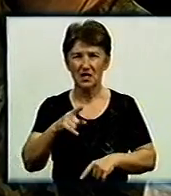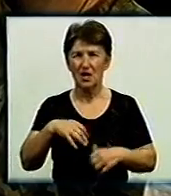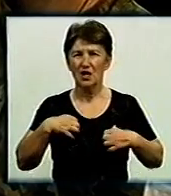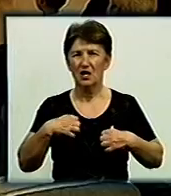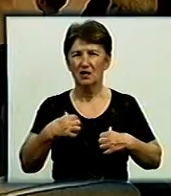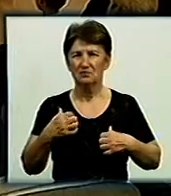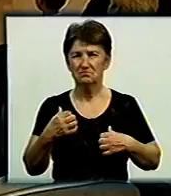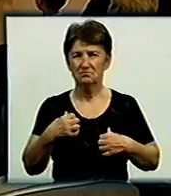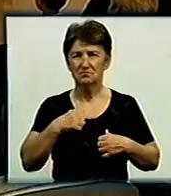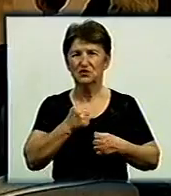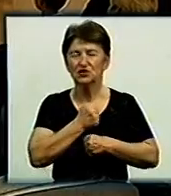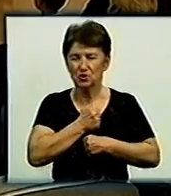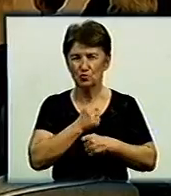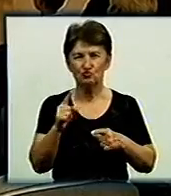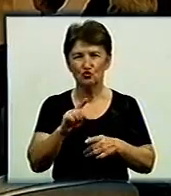не здобули перемоги.